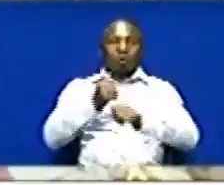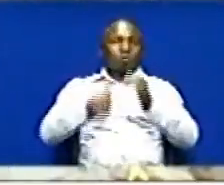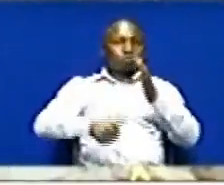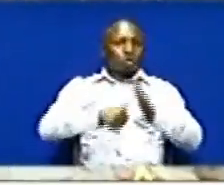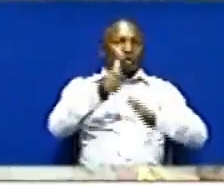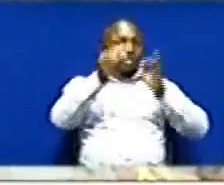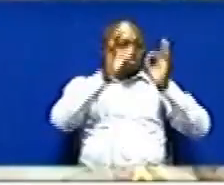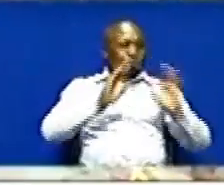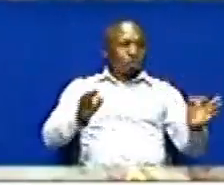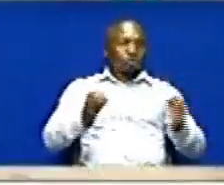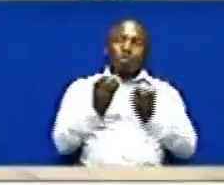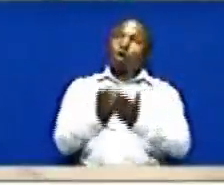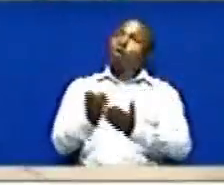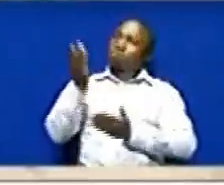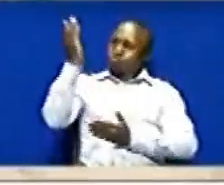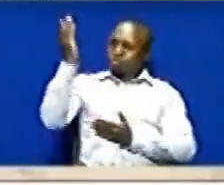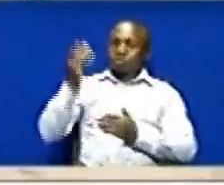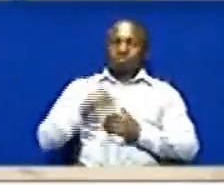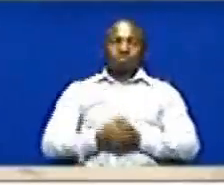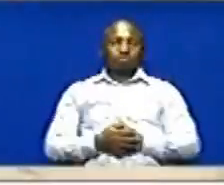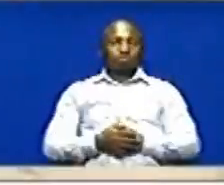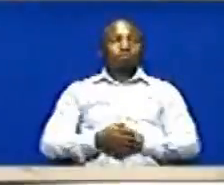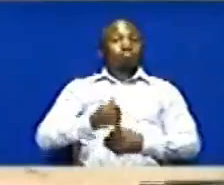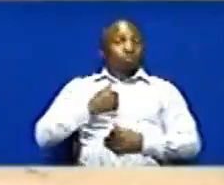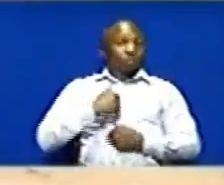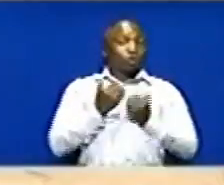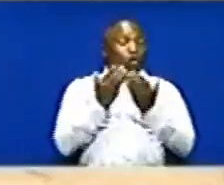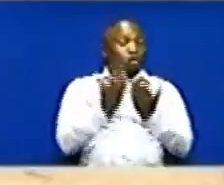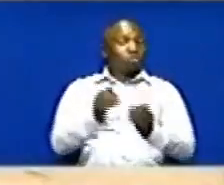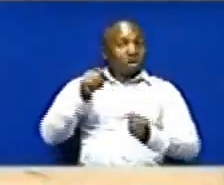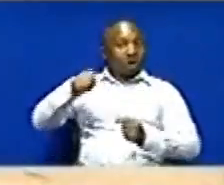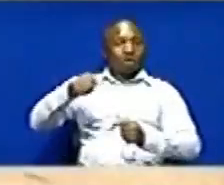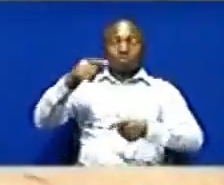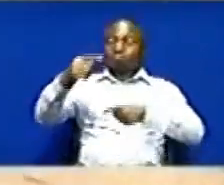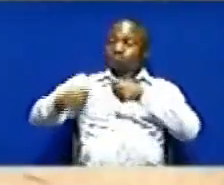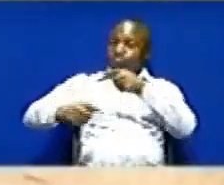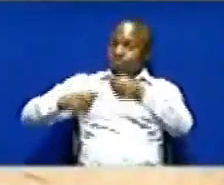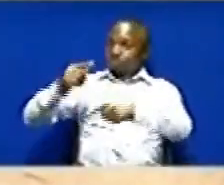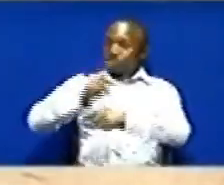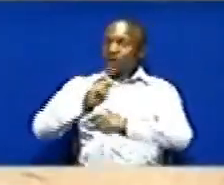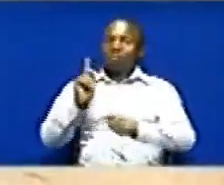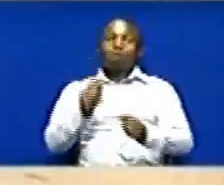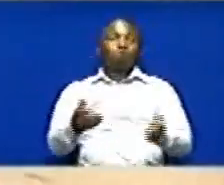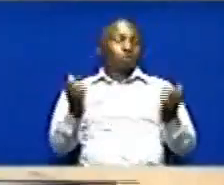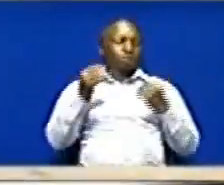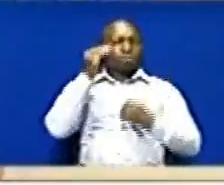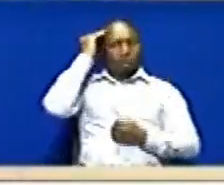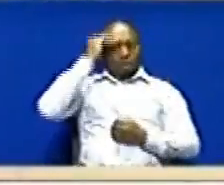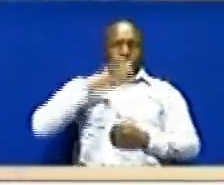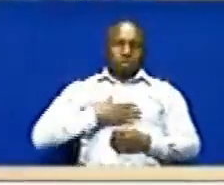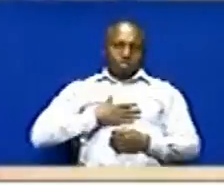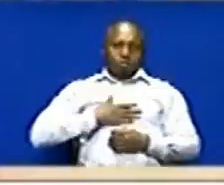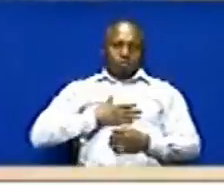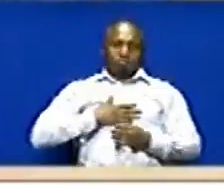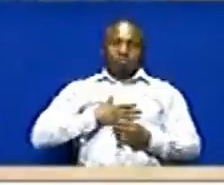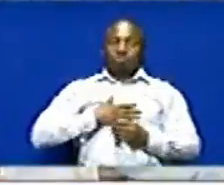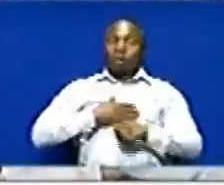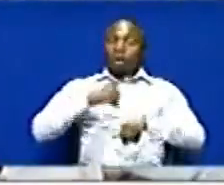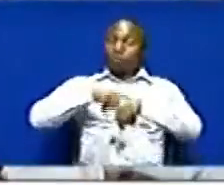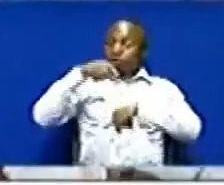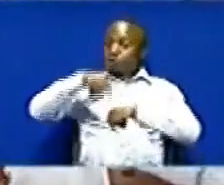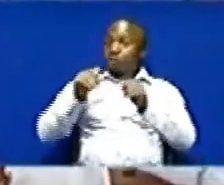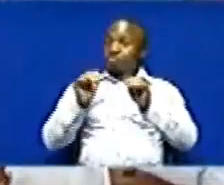Ala kutuombe kuchoka kwa mungu Ninge umba waendele Kama kuna uwezi Kama wazo yangu lakini Kwa umuda